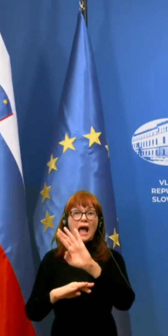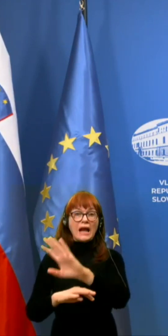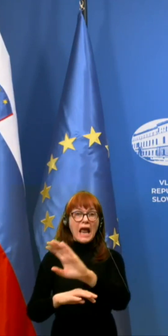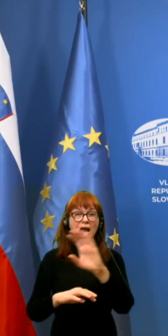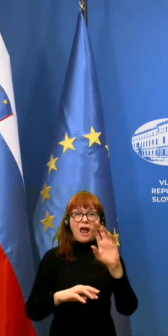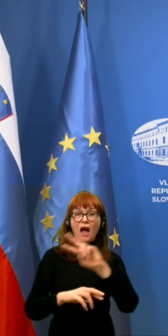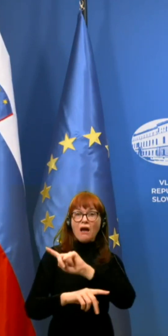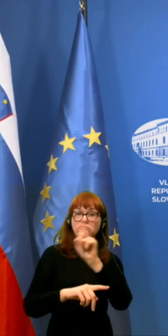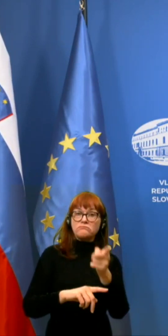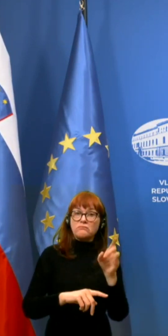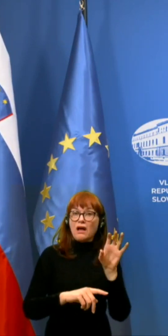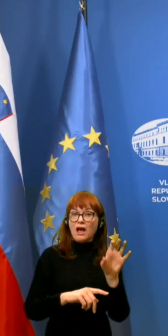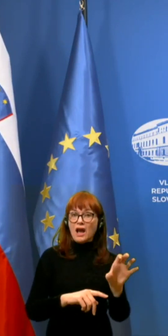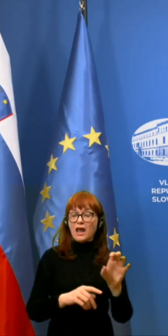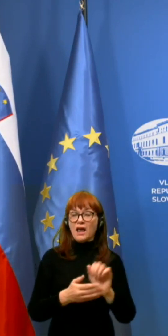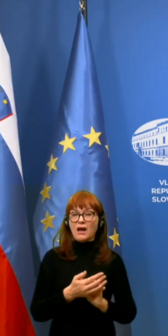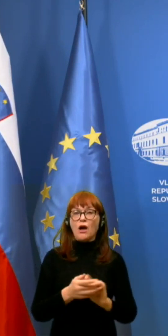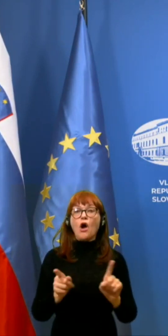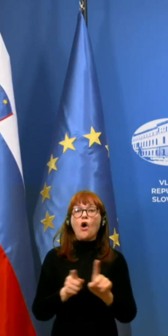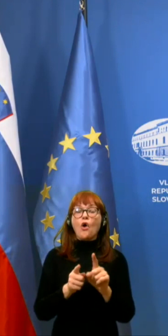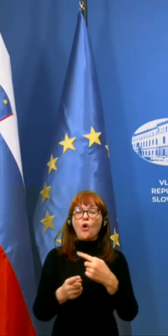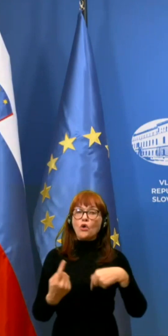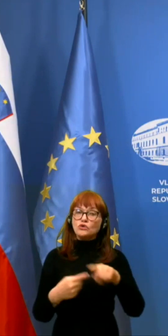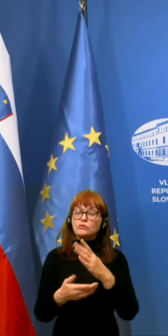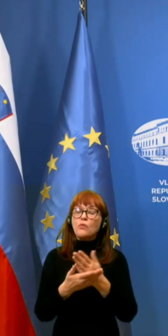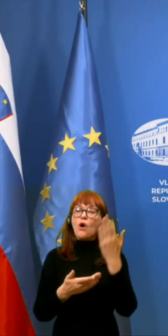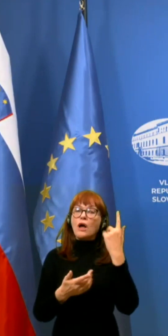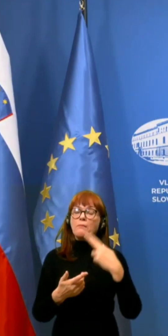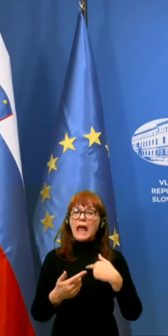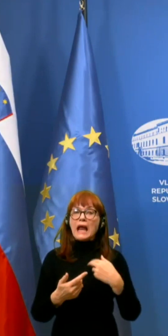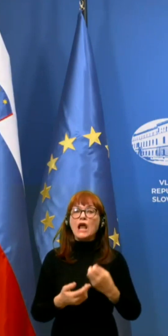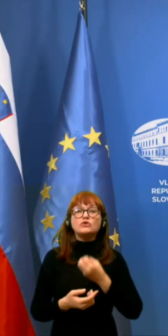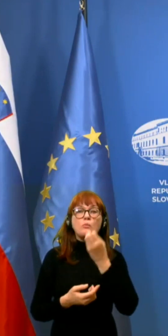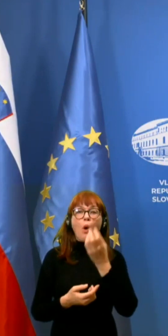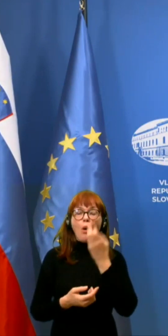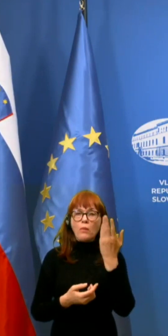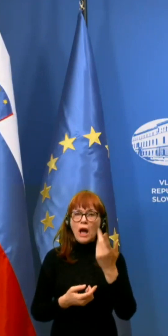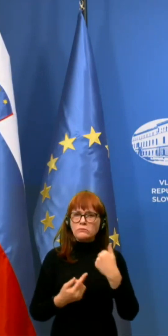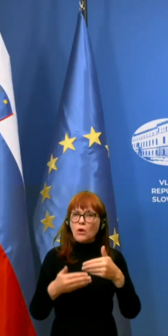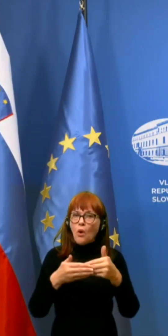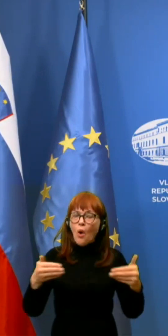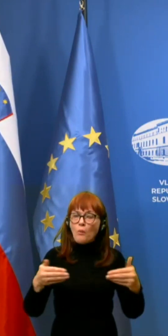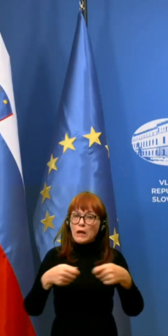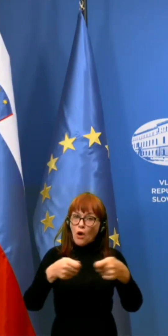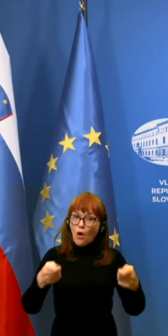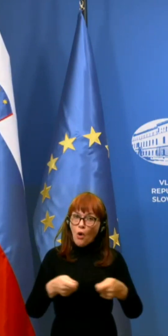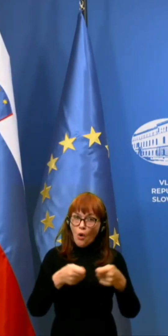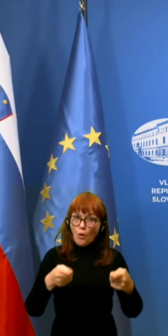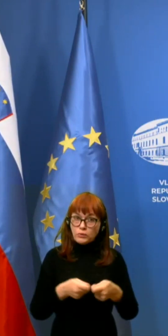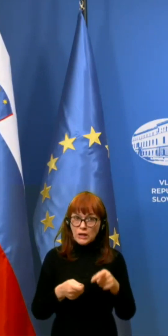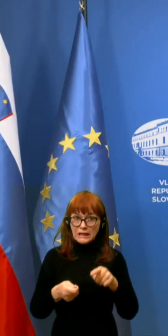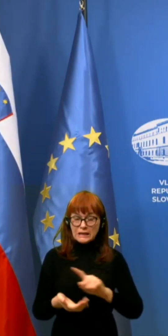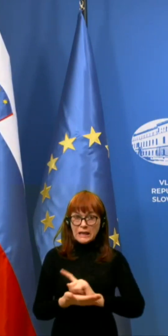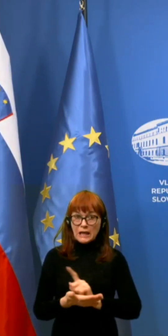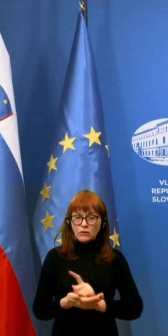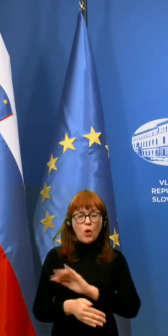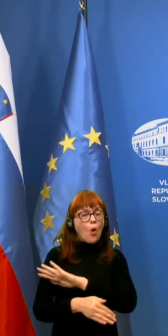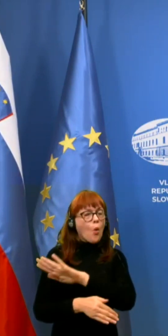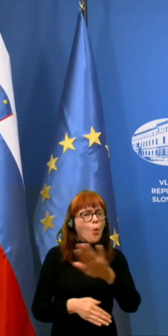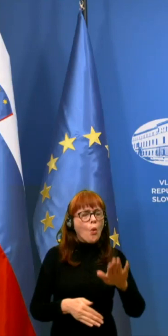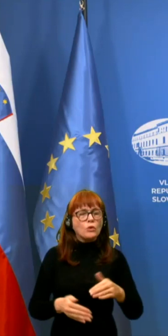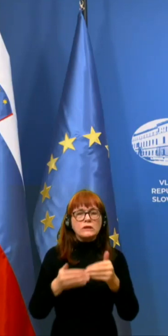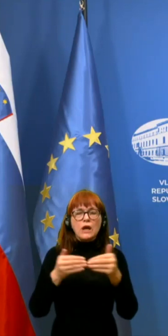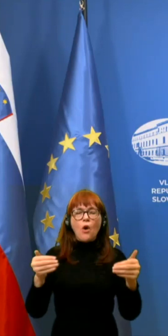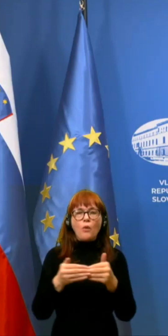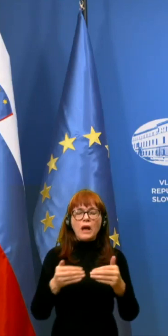Torej, tako kot smo to imeli spomladi, ko smo bili omejeni na občine, smo v tem trenutku vsi omejeni na